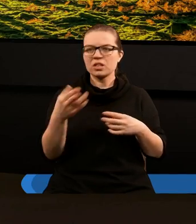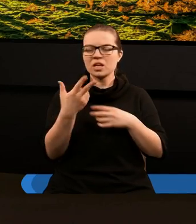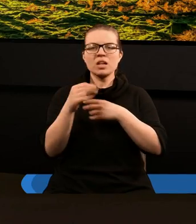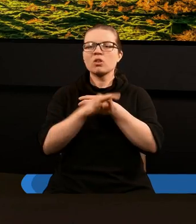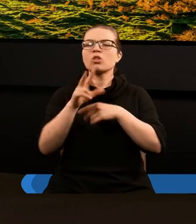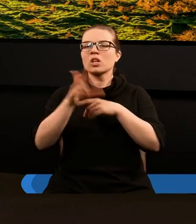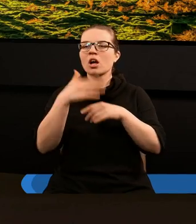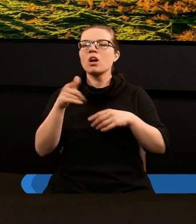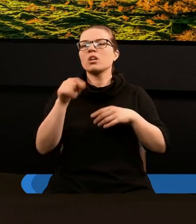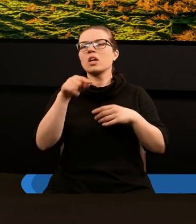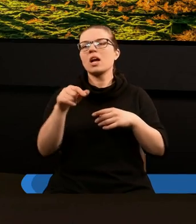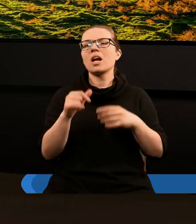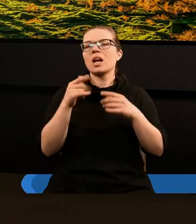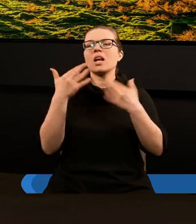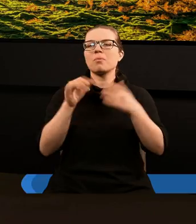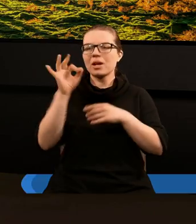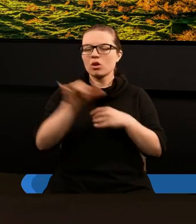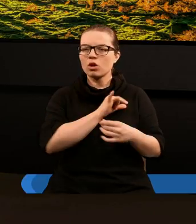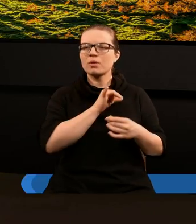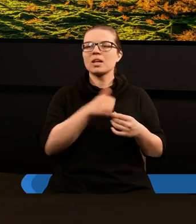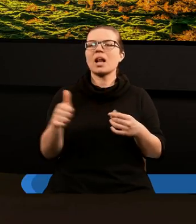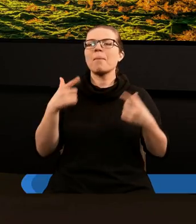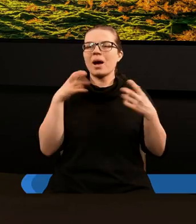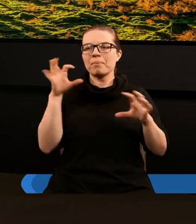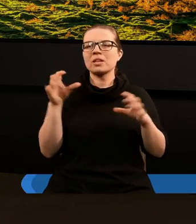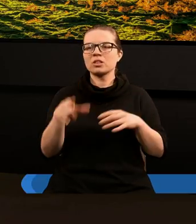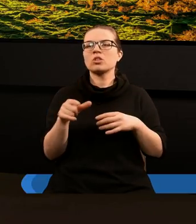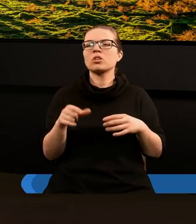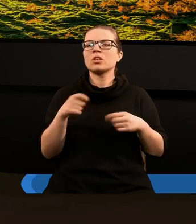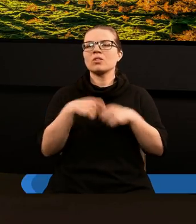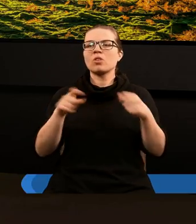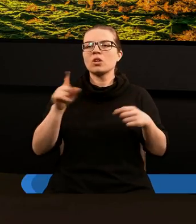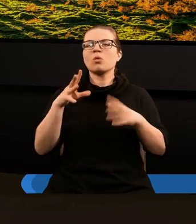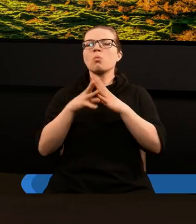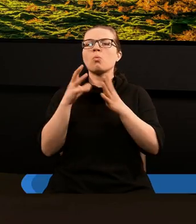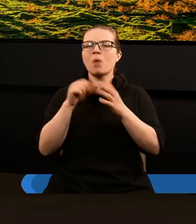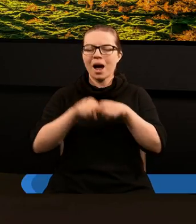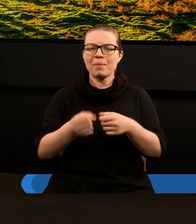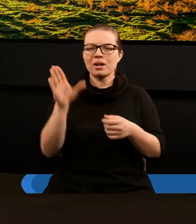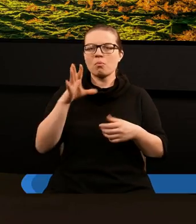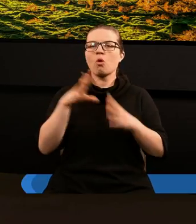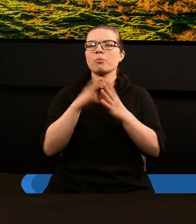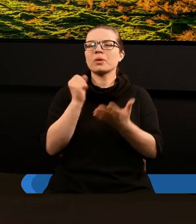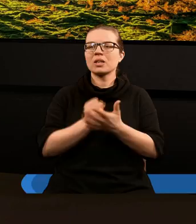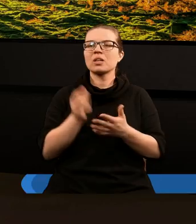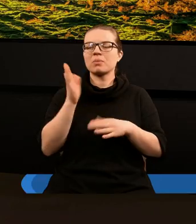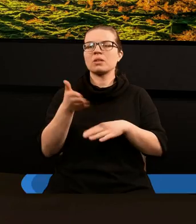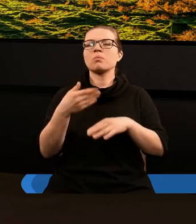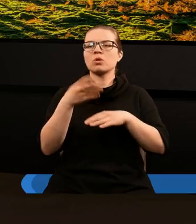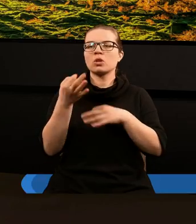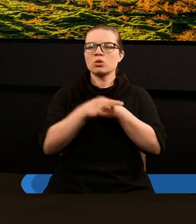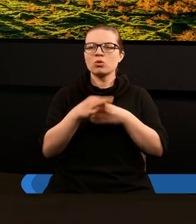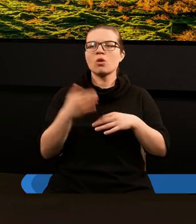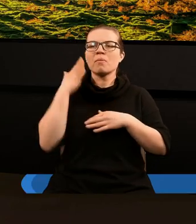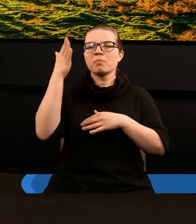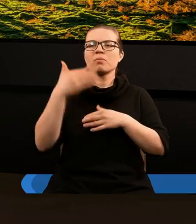posąg bestii, że liczba jego imienia oraz sama bestia wiąże się z łamaniem Bożych przykazań. Kiedy będziemy studiowali 13 rozdział w